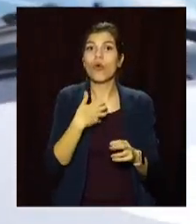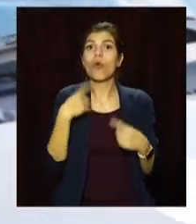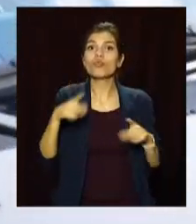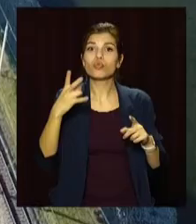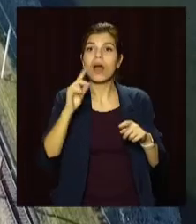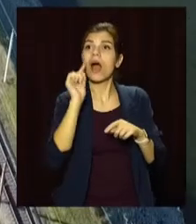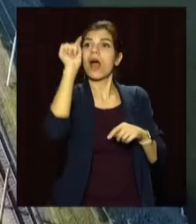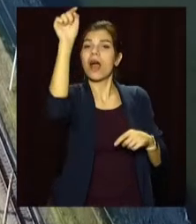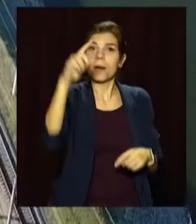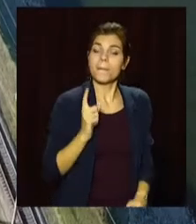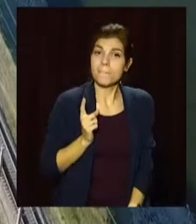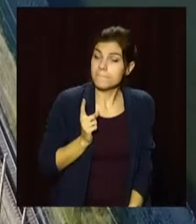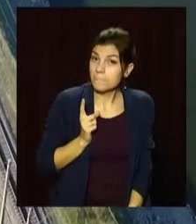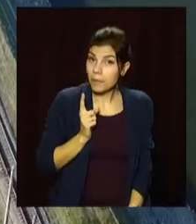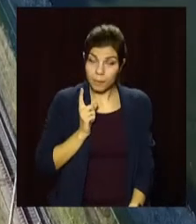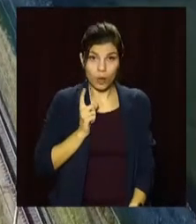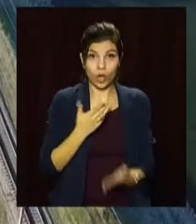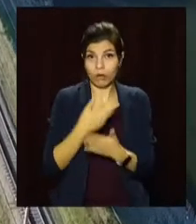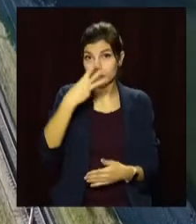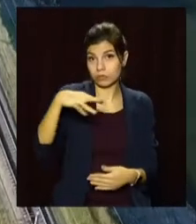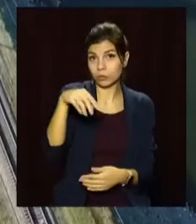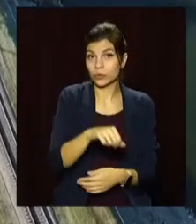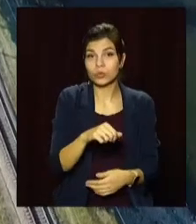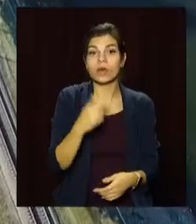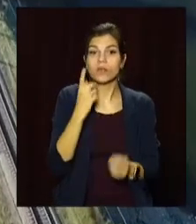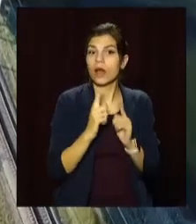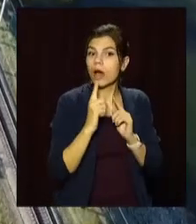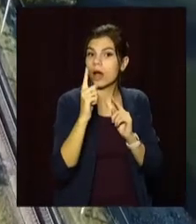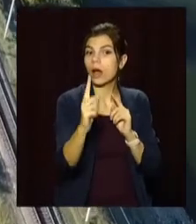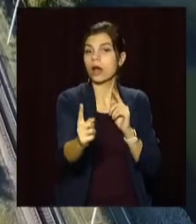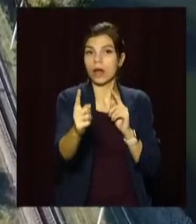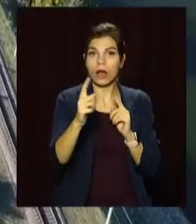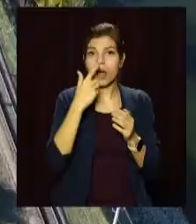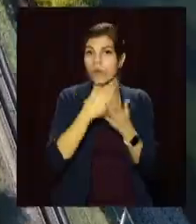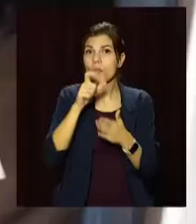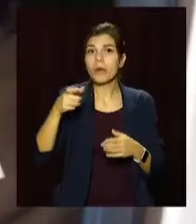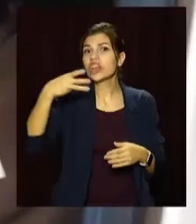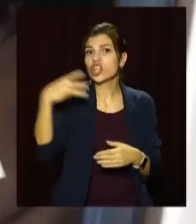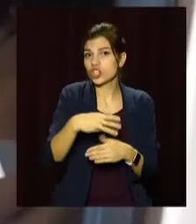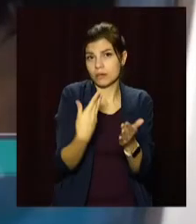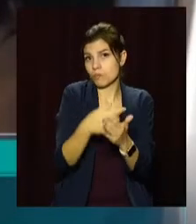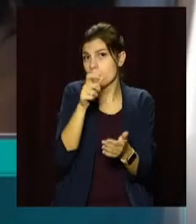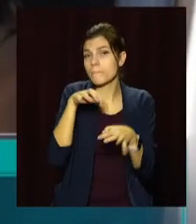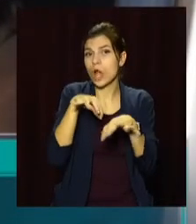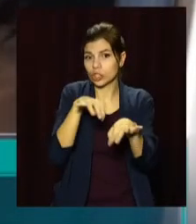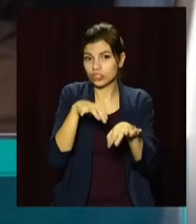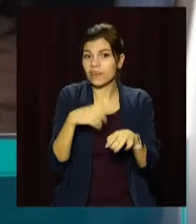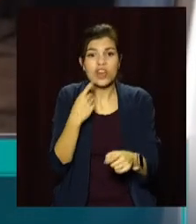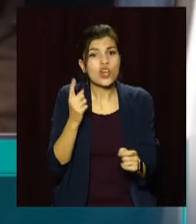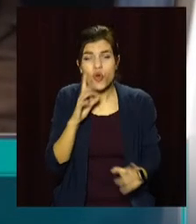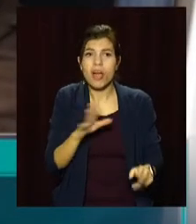інший бік, доводиться чекати щонайменше півгодини. Щодня переправою переїздить майже три тисячі автівок. Невдобно, невдобно.